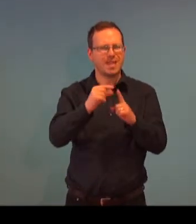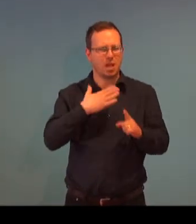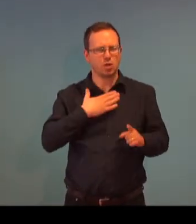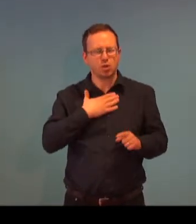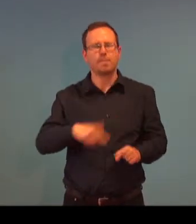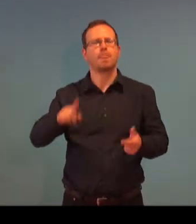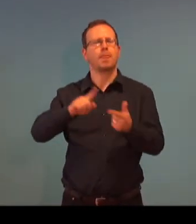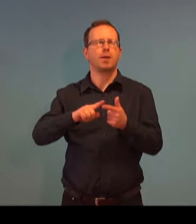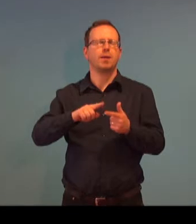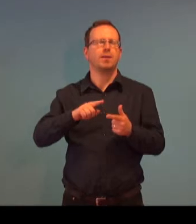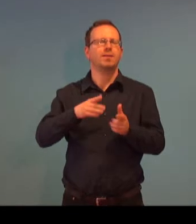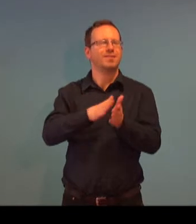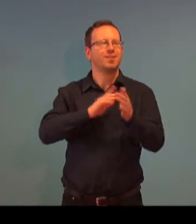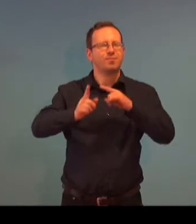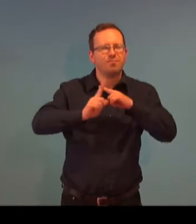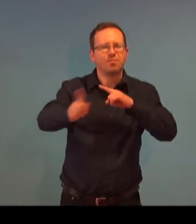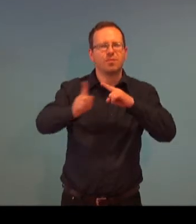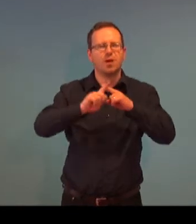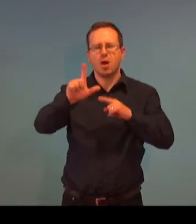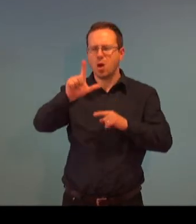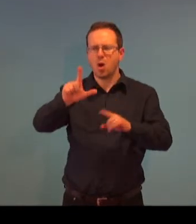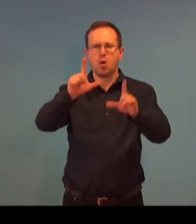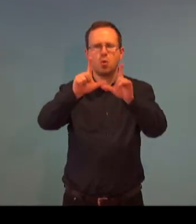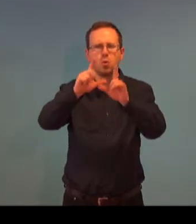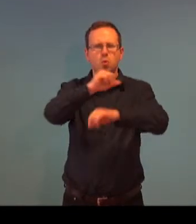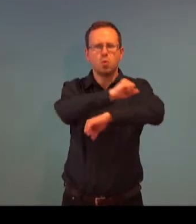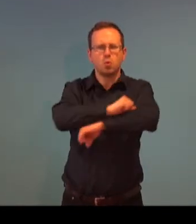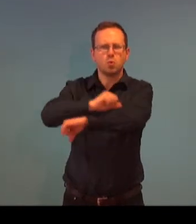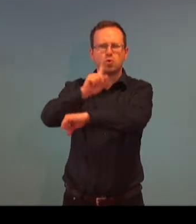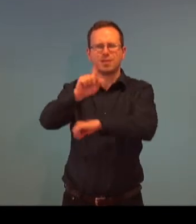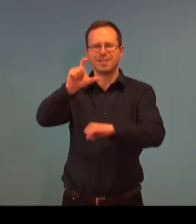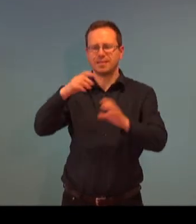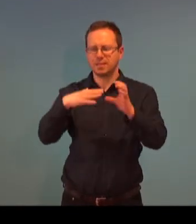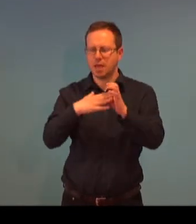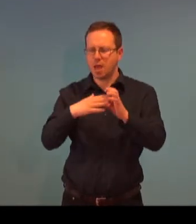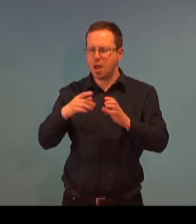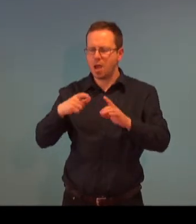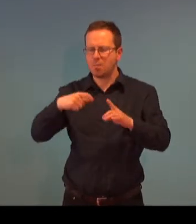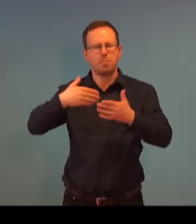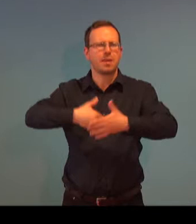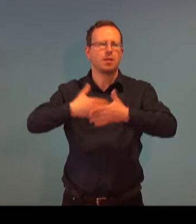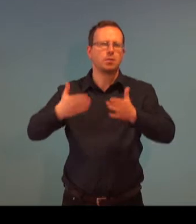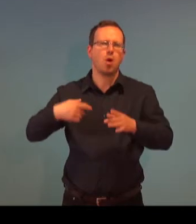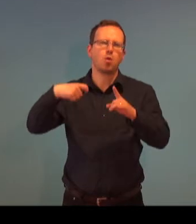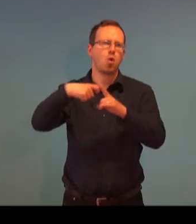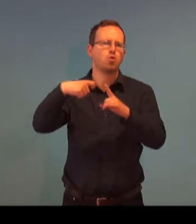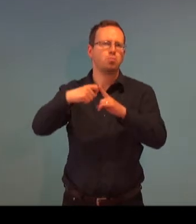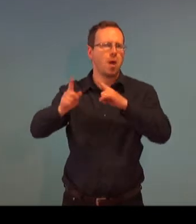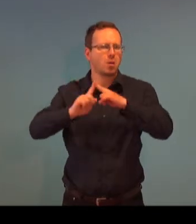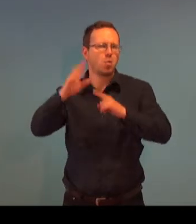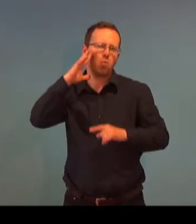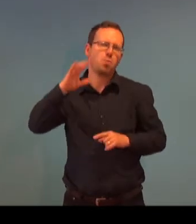integraci, tak Honzovi vyřešili ubytování, nějdříve dojížděl z nedalekých ruží z